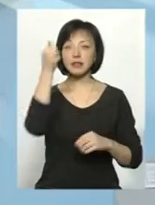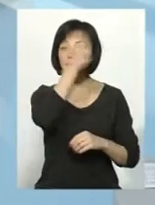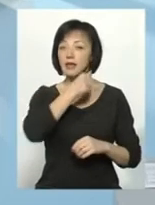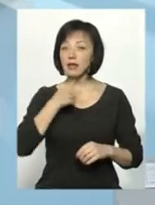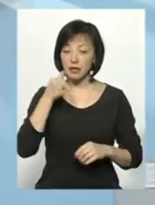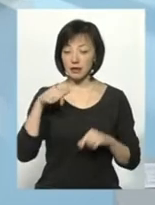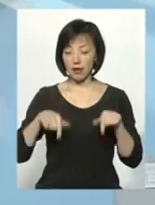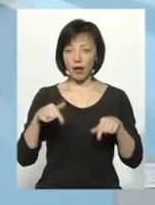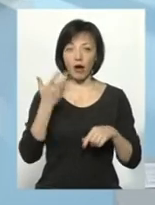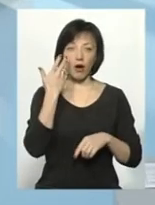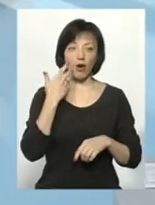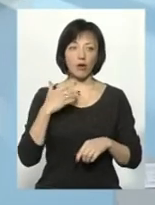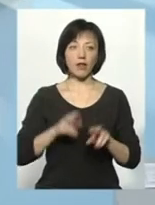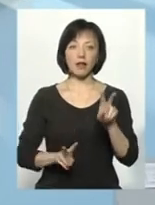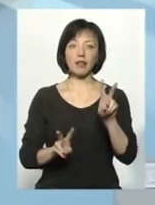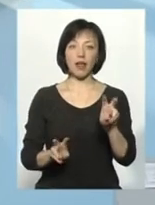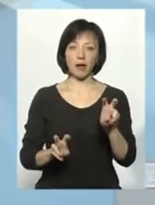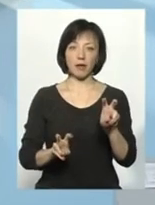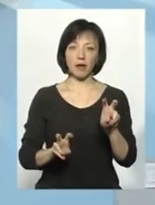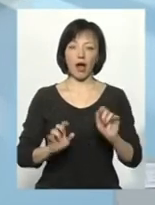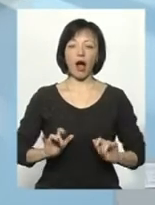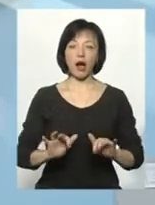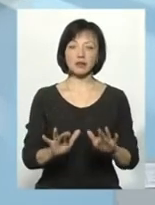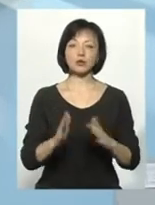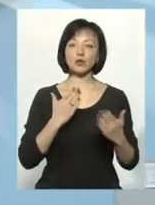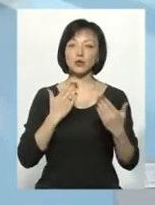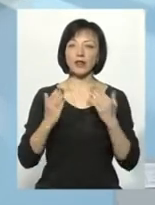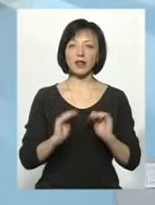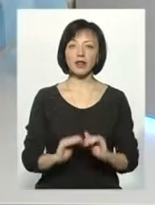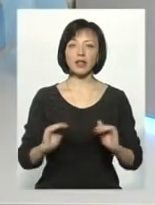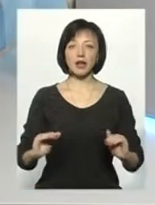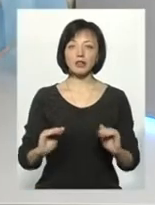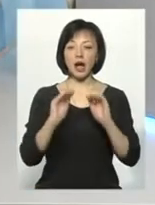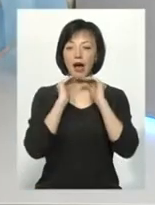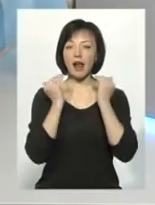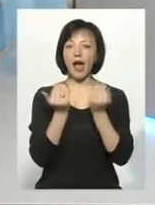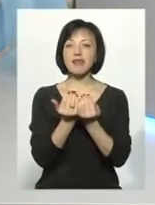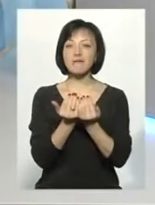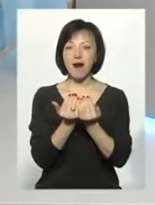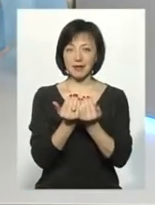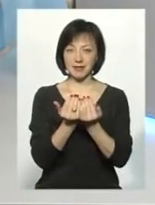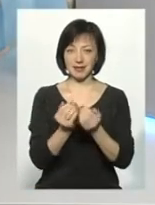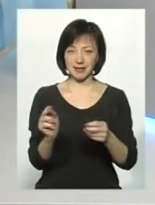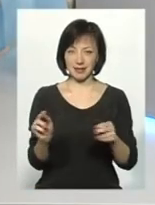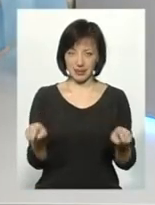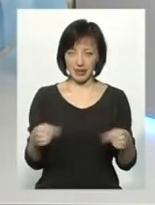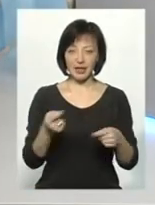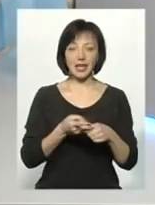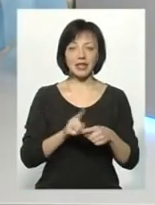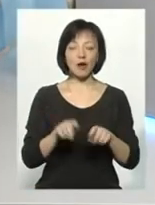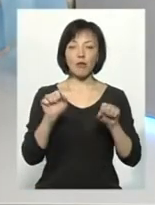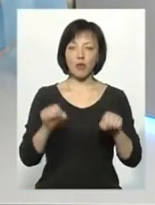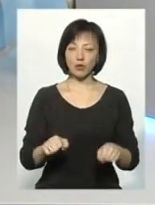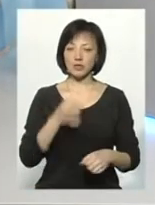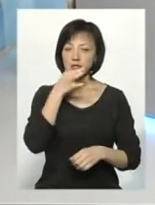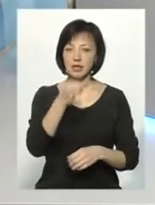коли тема акції стосувалася дитячої реанімації. І це, можна сказати прямо,